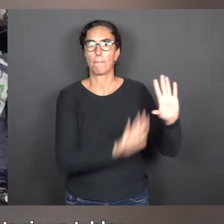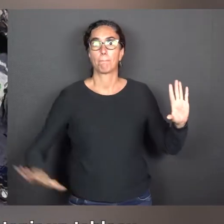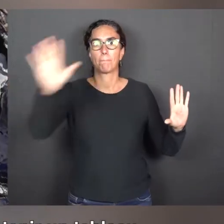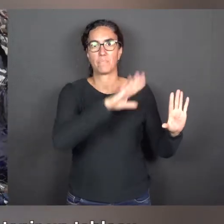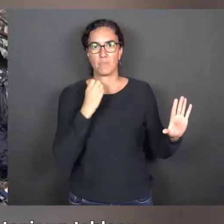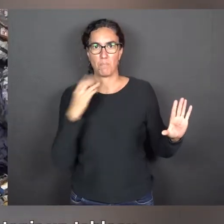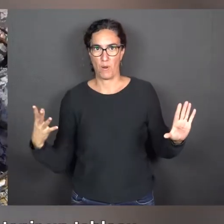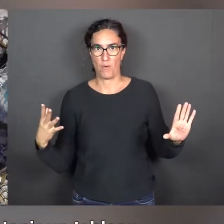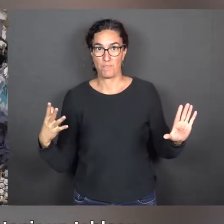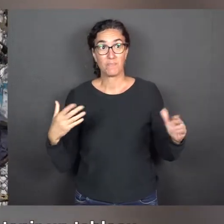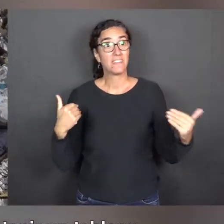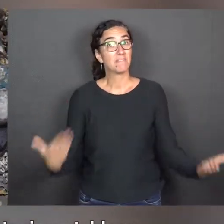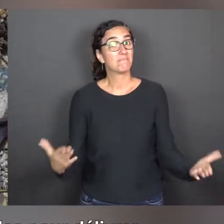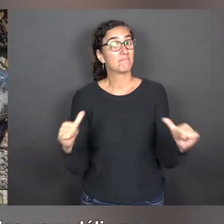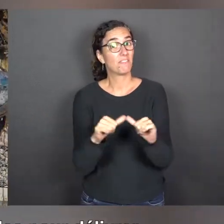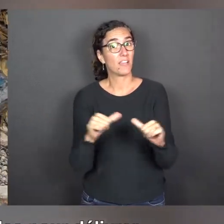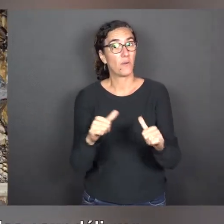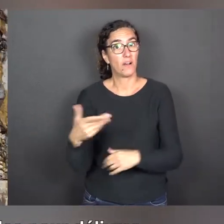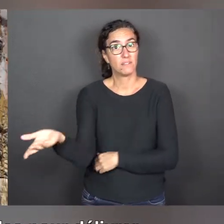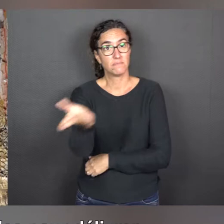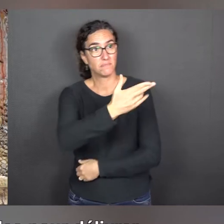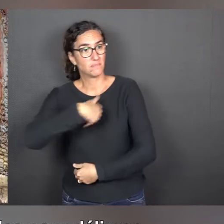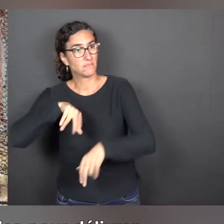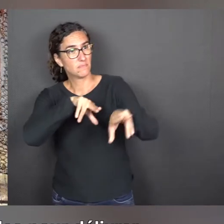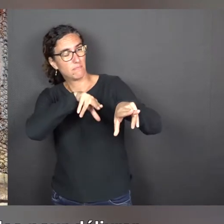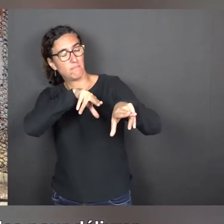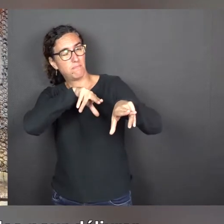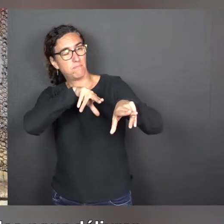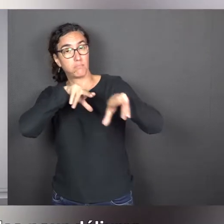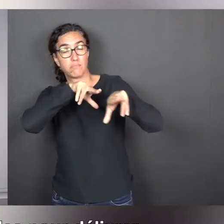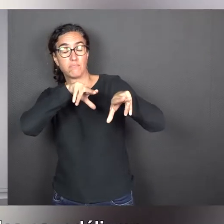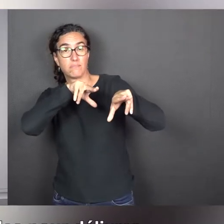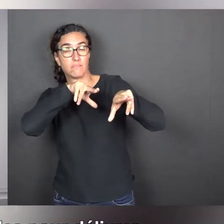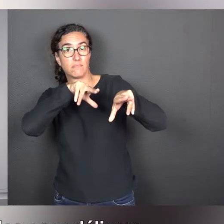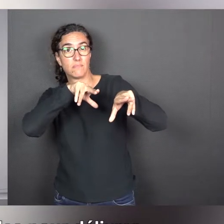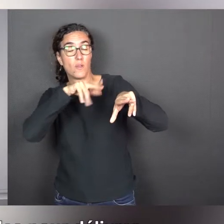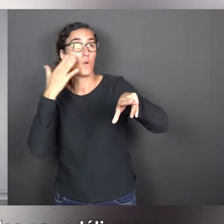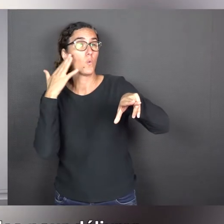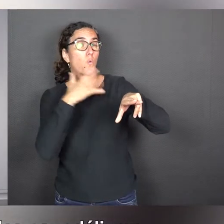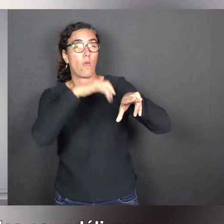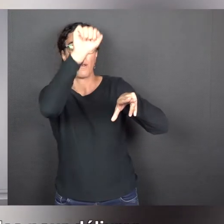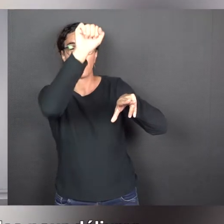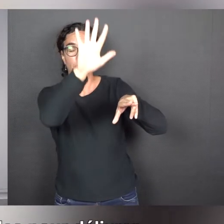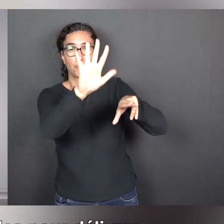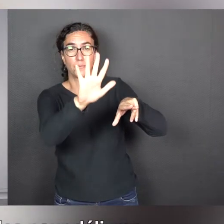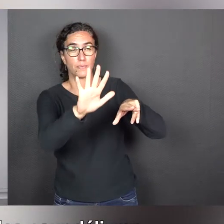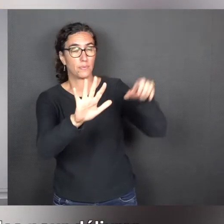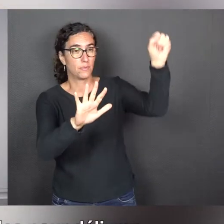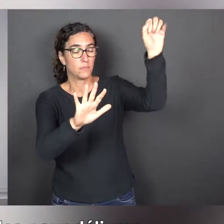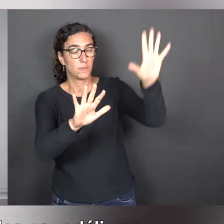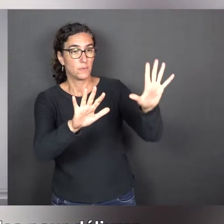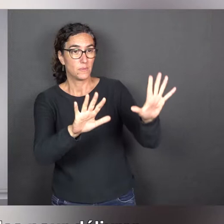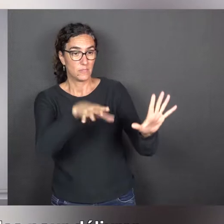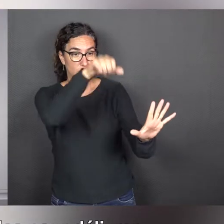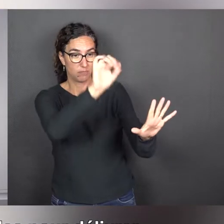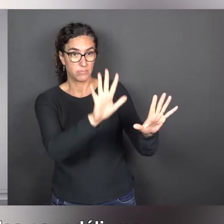Et à partir de ce moment-là, elle va tirer à la carabine sur les toiles pour délivrer, en fait,